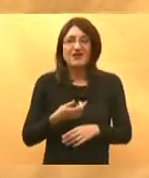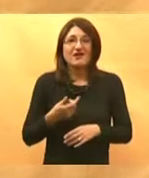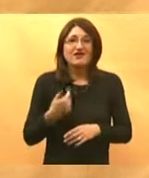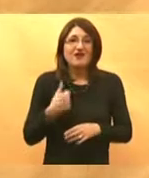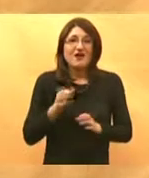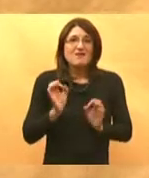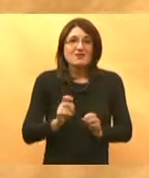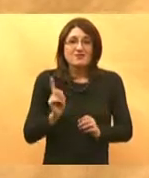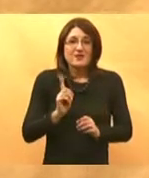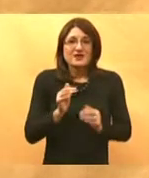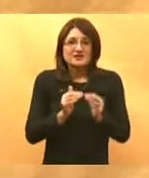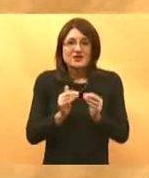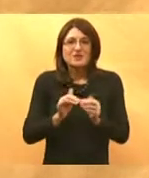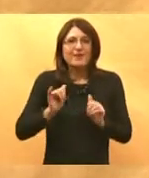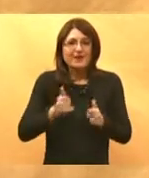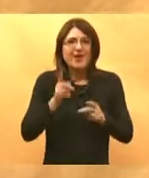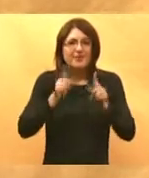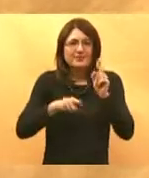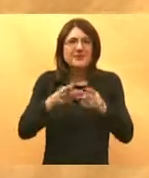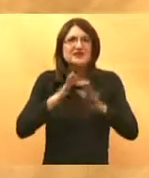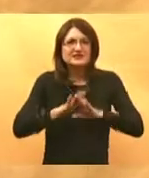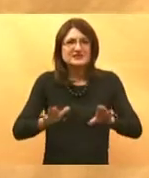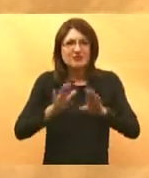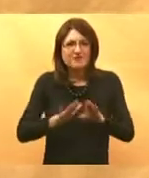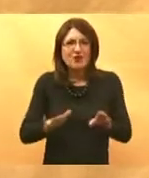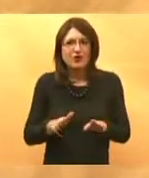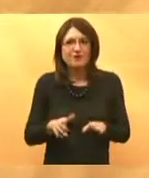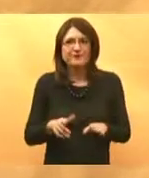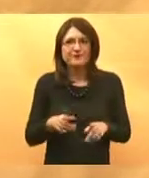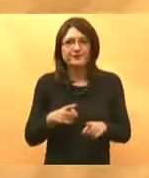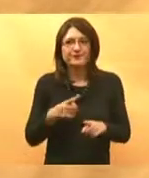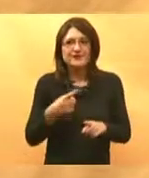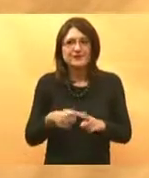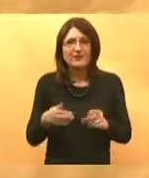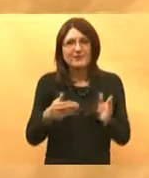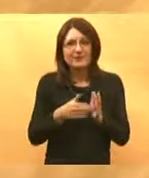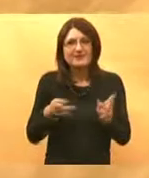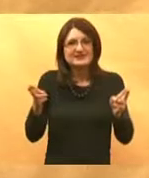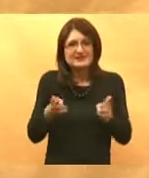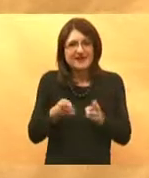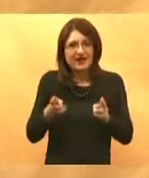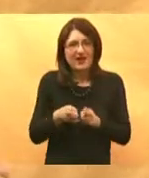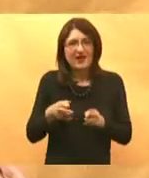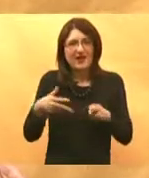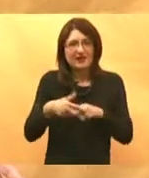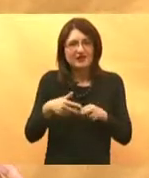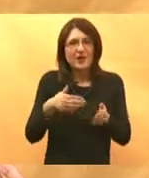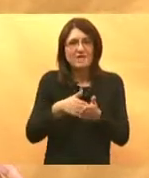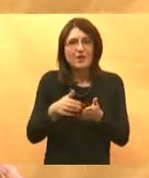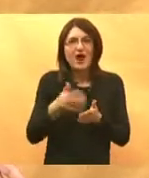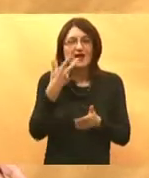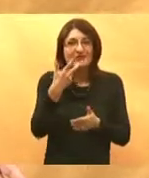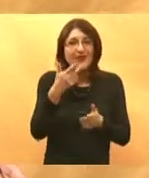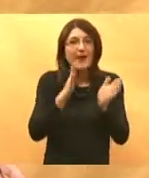time složio je nekih usporenja bilo jer su racionalizacije maksimalne da se skrati potrošnja ali u Hrvatskoj 3 milijarde